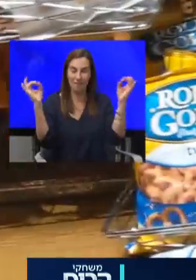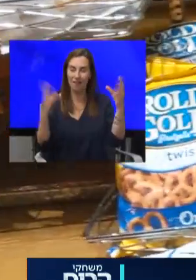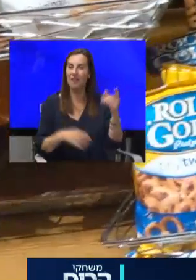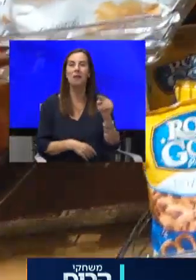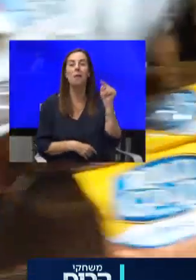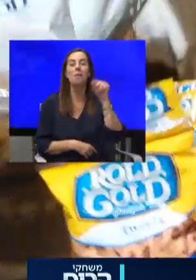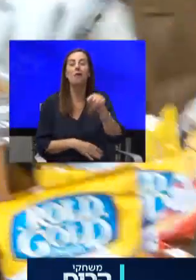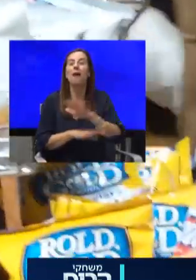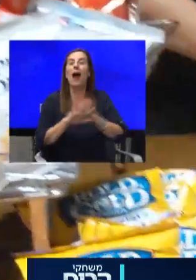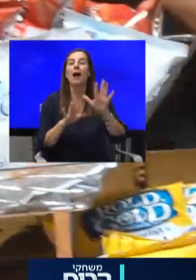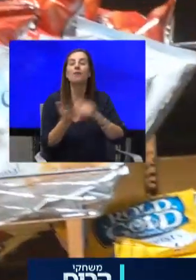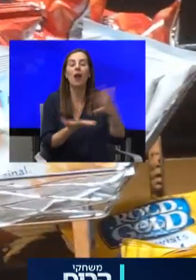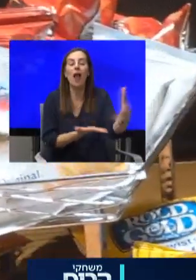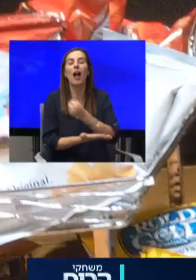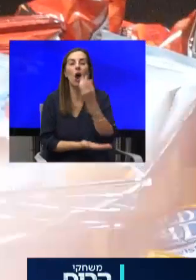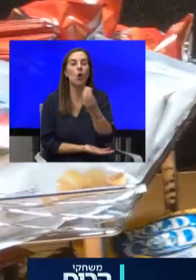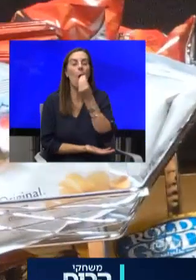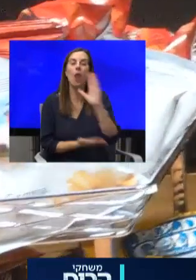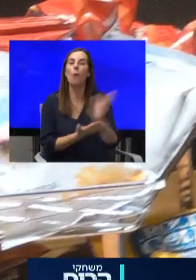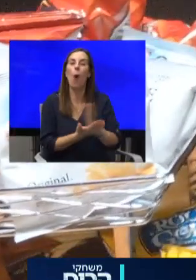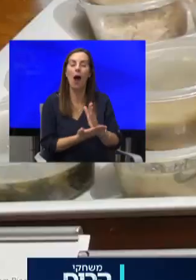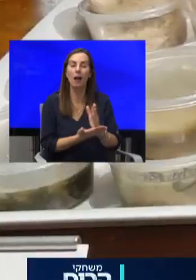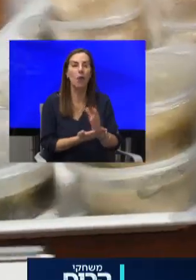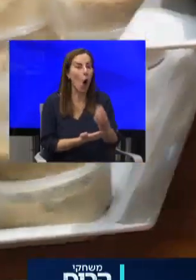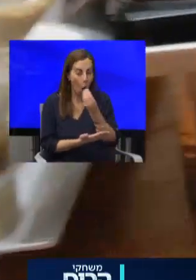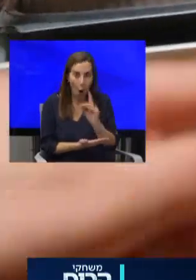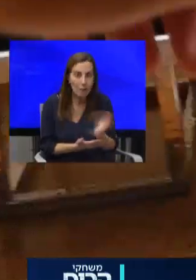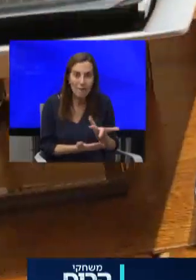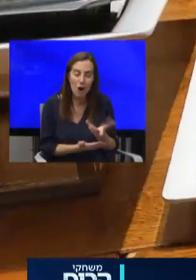לאסוף את המנות שלהם אוכלים אותן בחדר